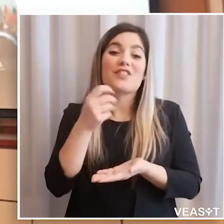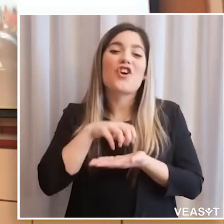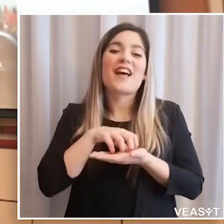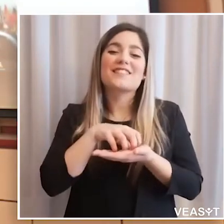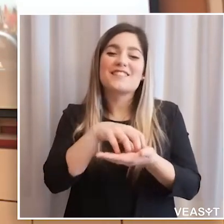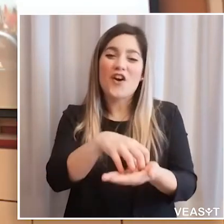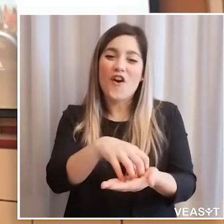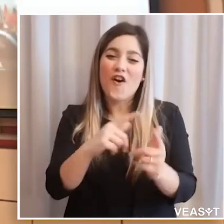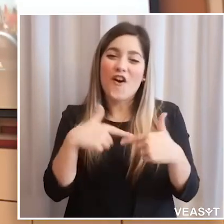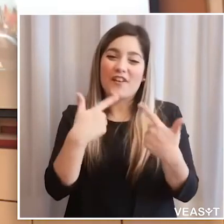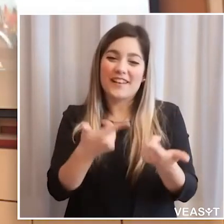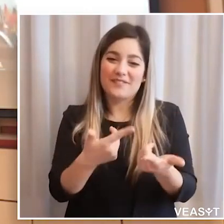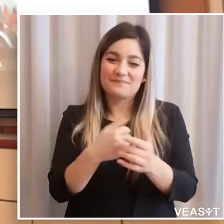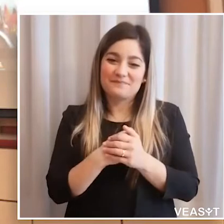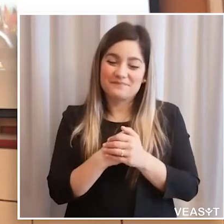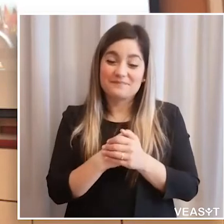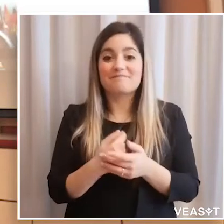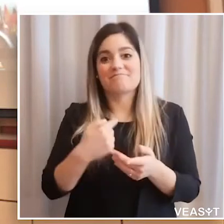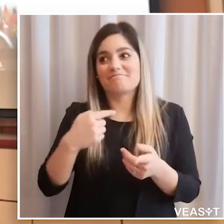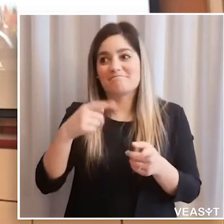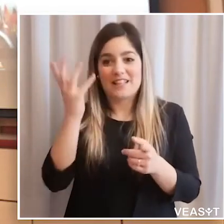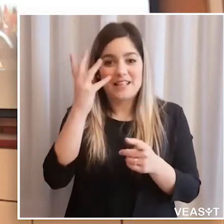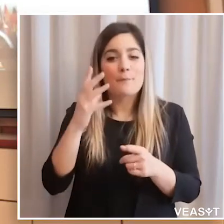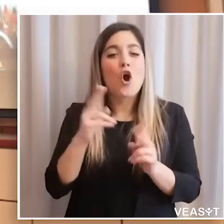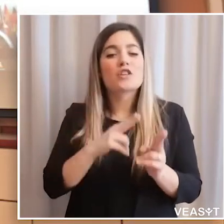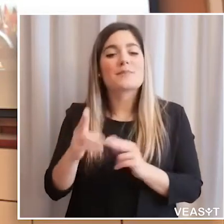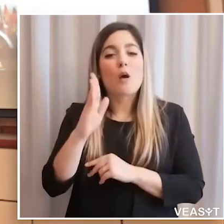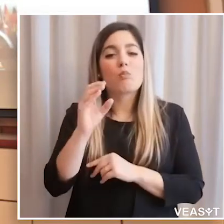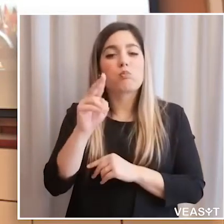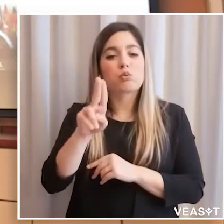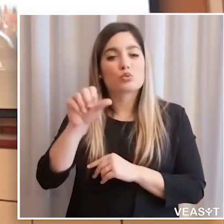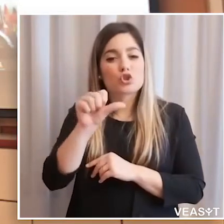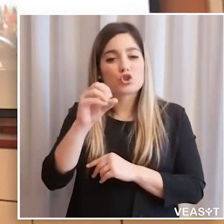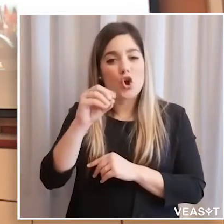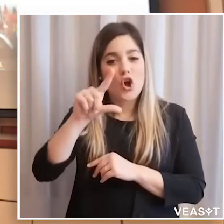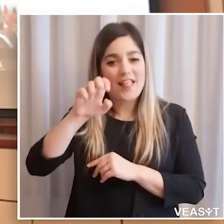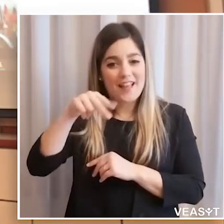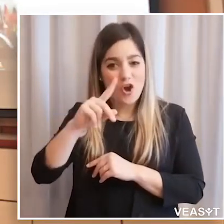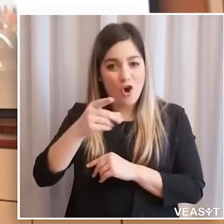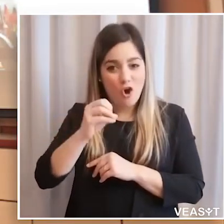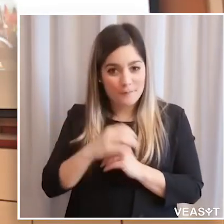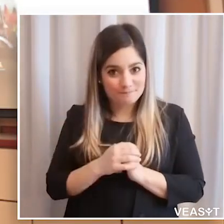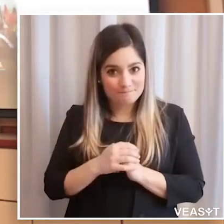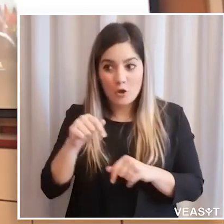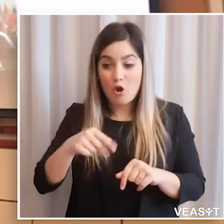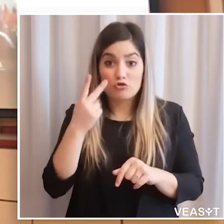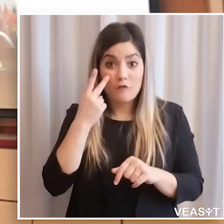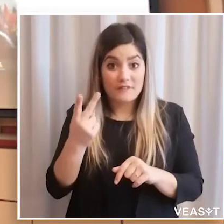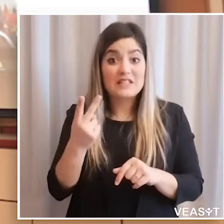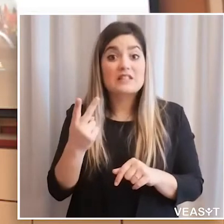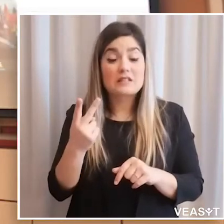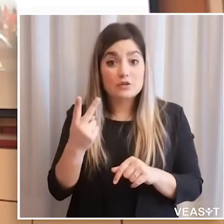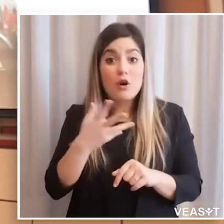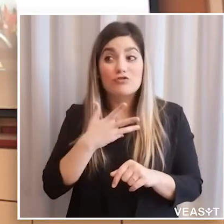segno di testimonianza e di vicinanza hanno fatto delle donazioni, per esempio quello di Bussolengo. Oggi ho visto anche